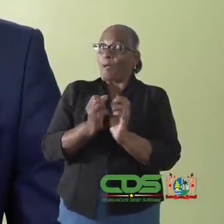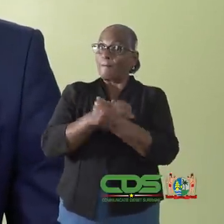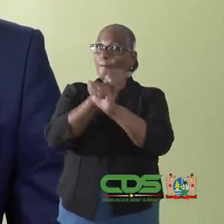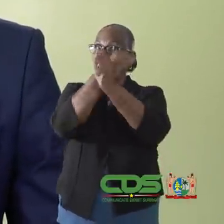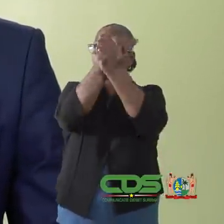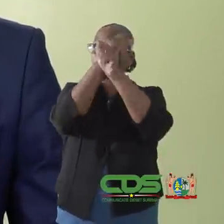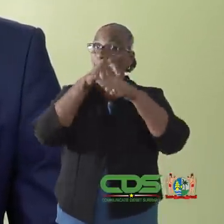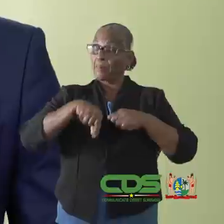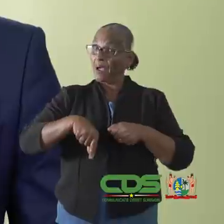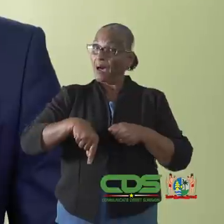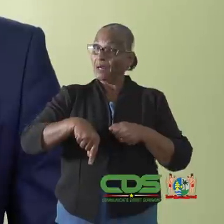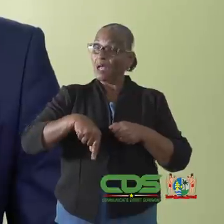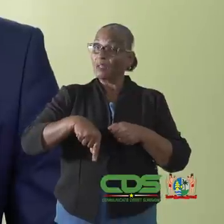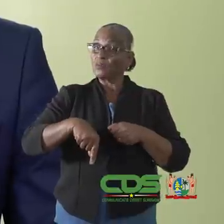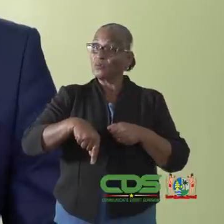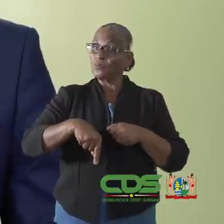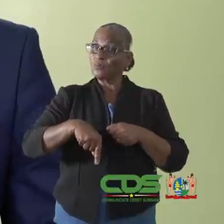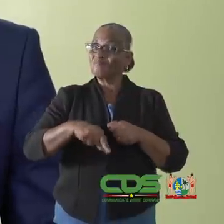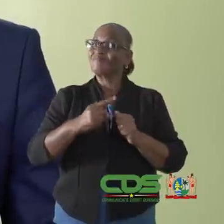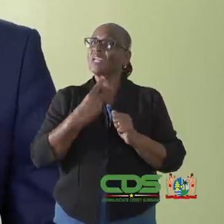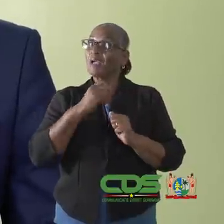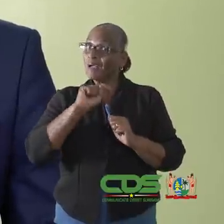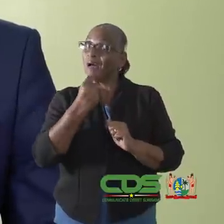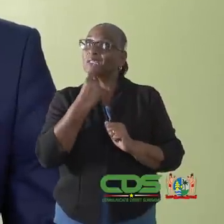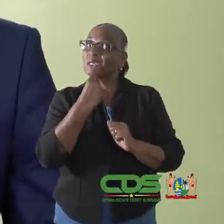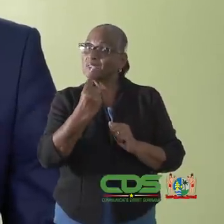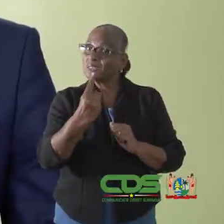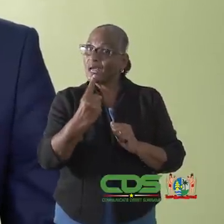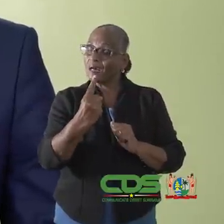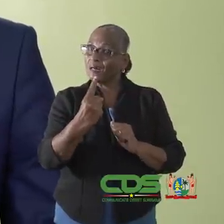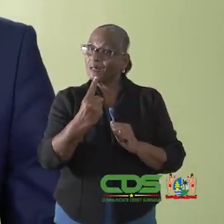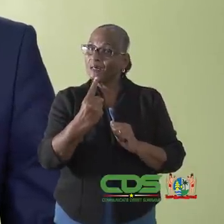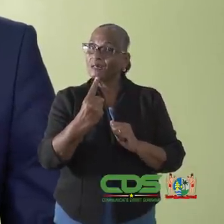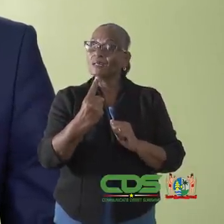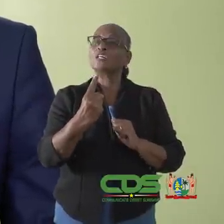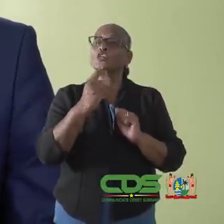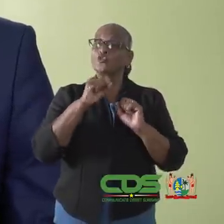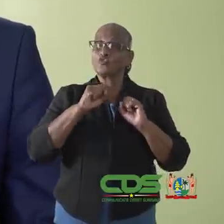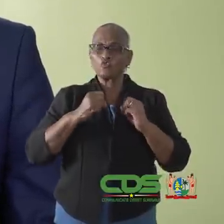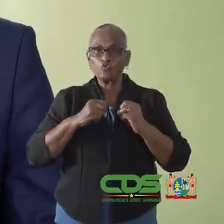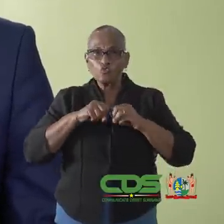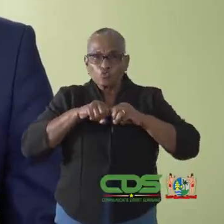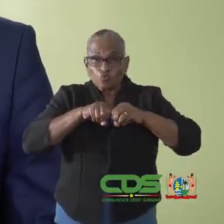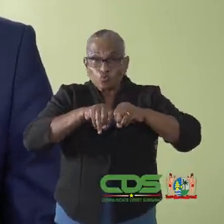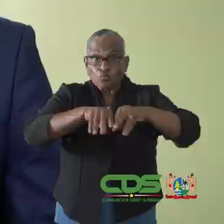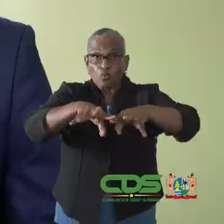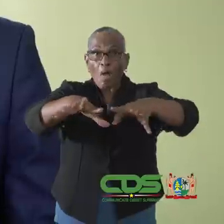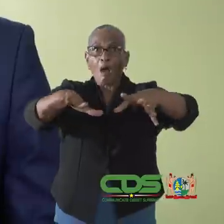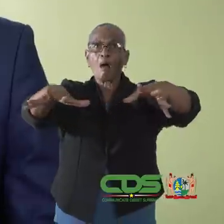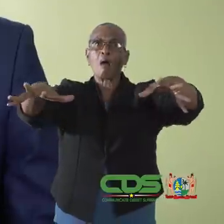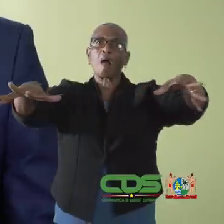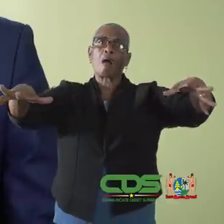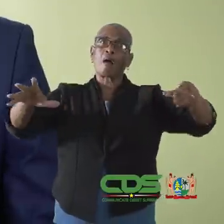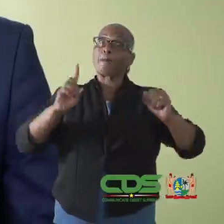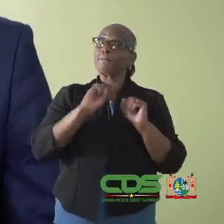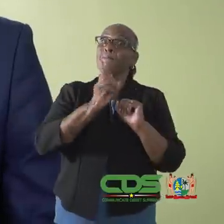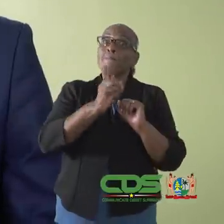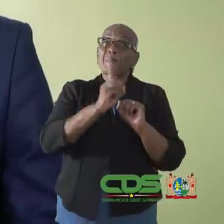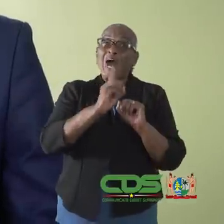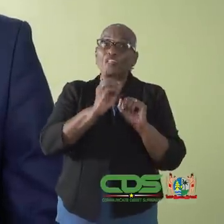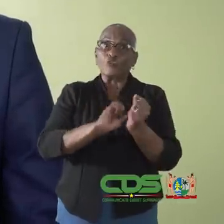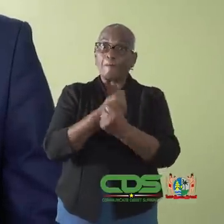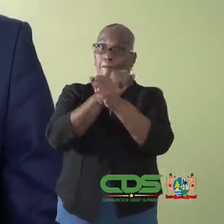De traditionele Pagara Estafette kan nu al worden bestempeld als een potentiële superspreading event.